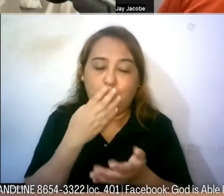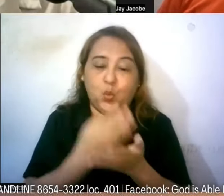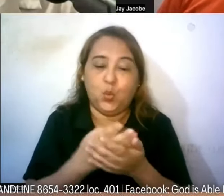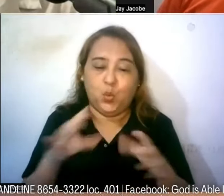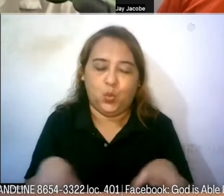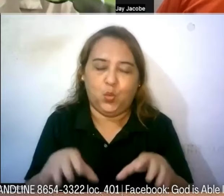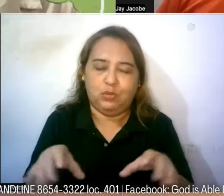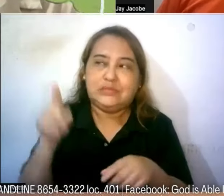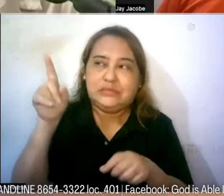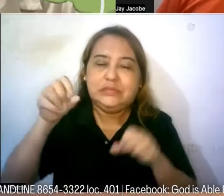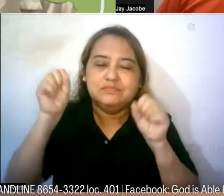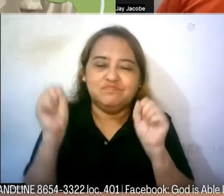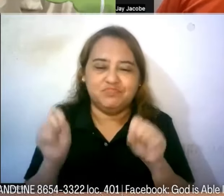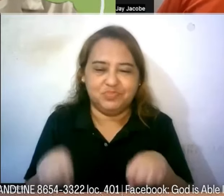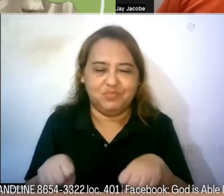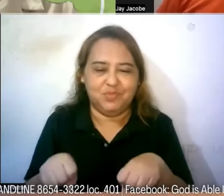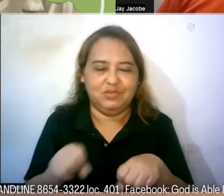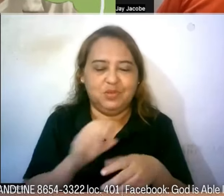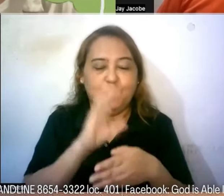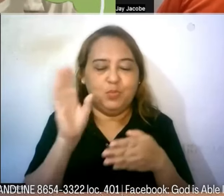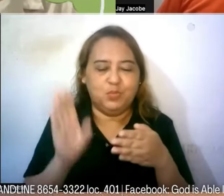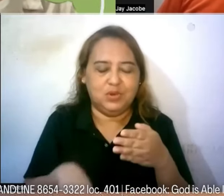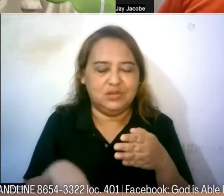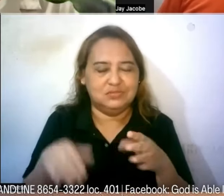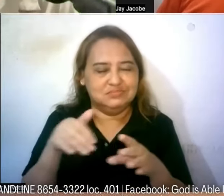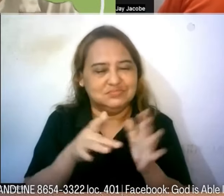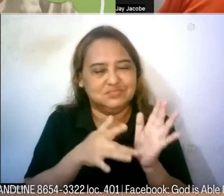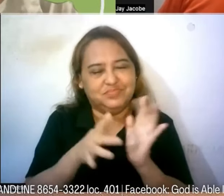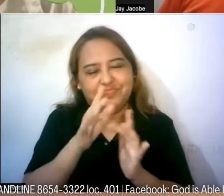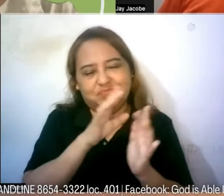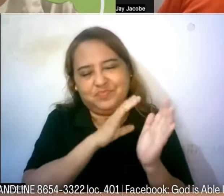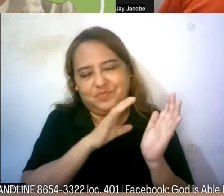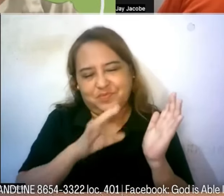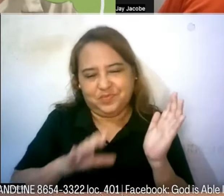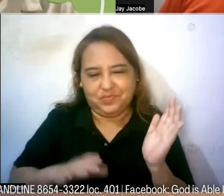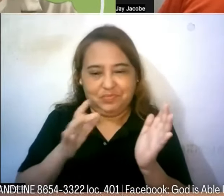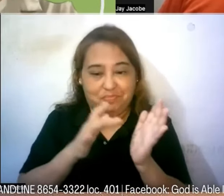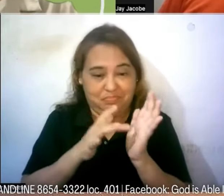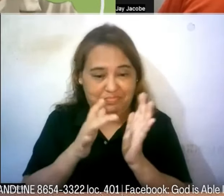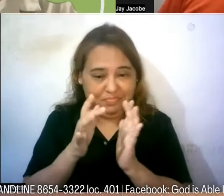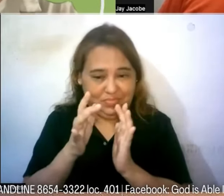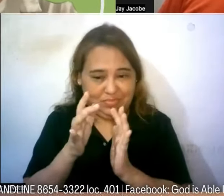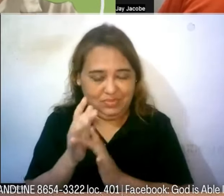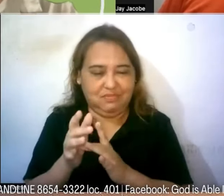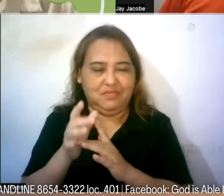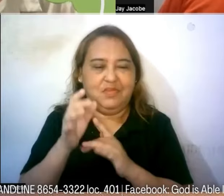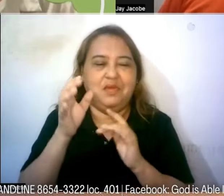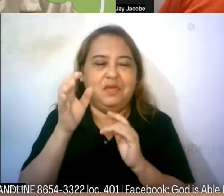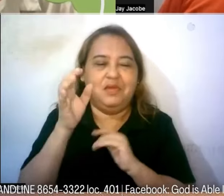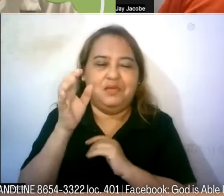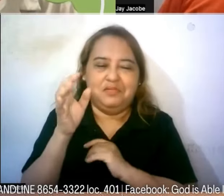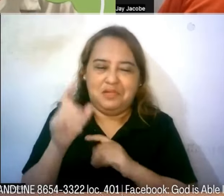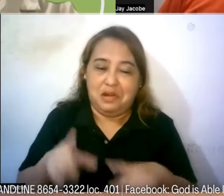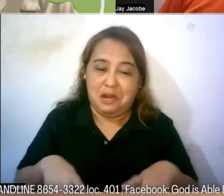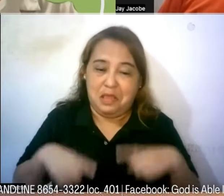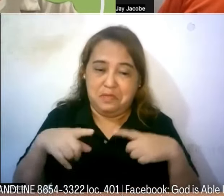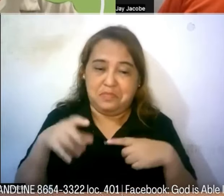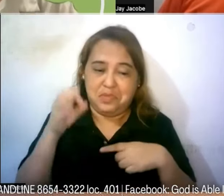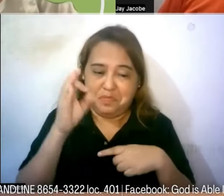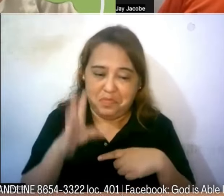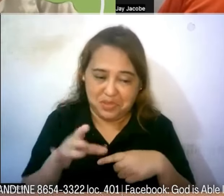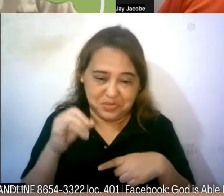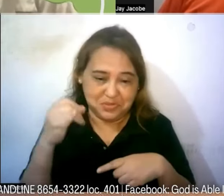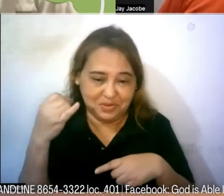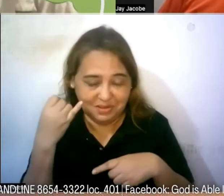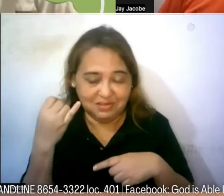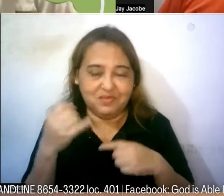is able to complete his good work in Christ Jesus sa buhay ni Paul sa buhay ni Pastor Jay kahit sa kanyang torn in the